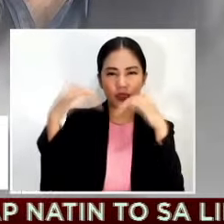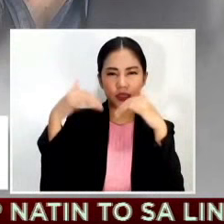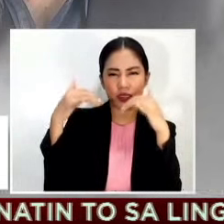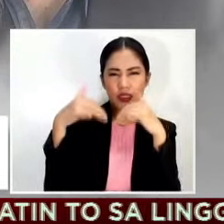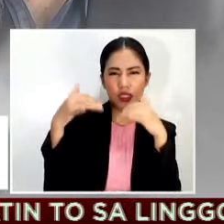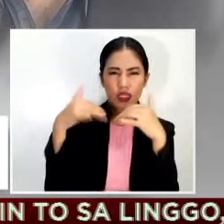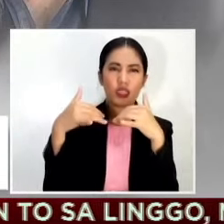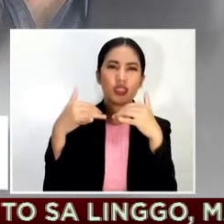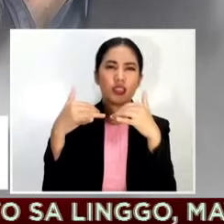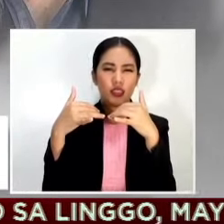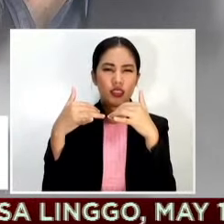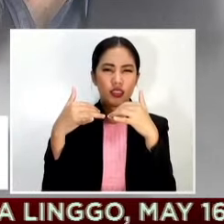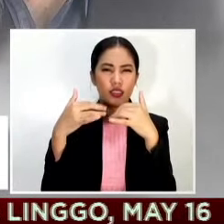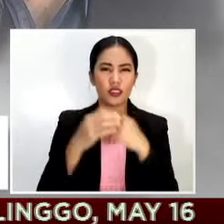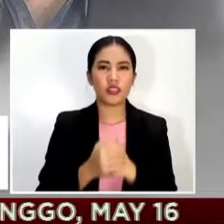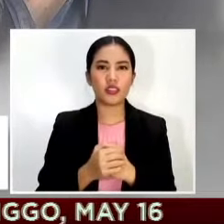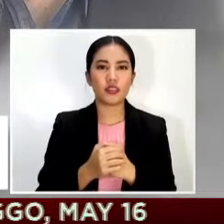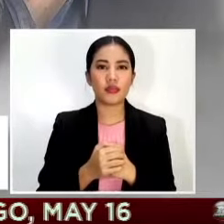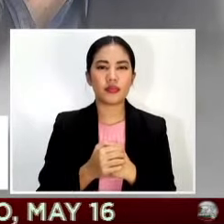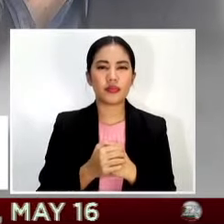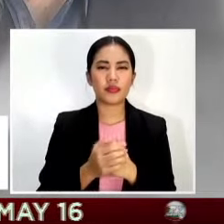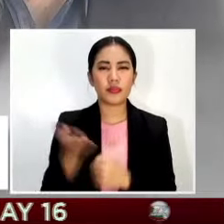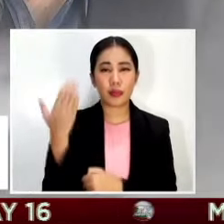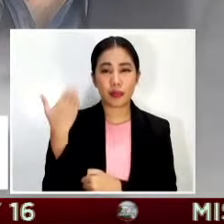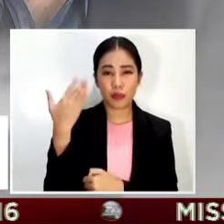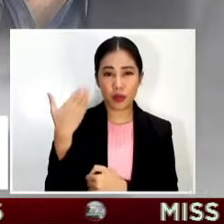ito ay unti-untihin natin hanggang